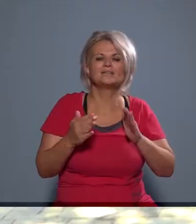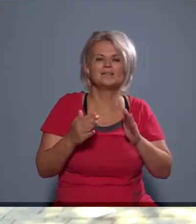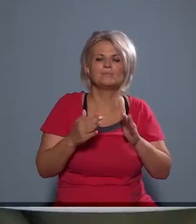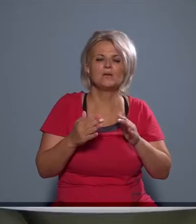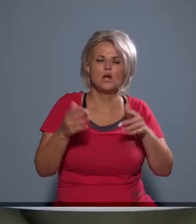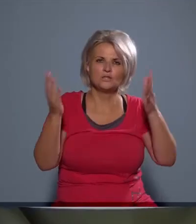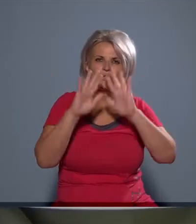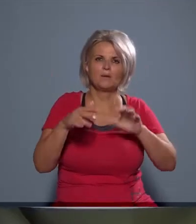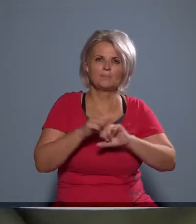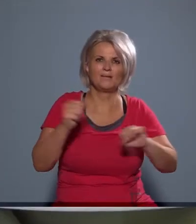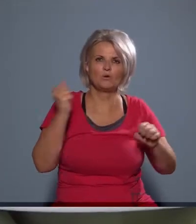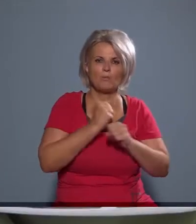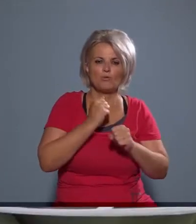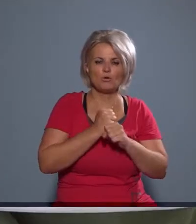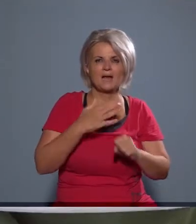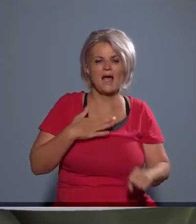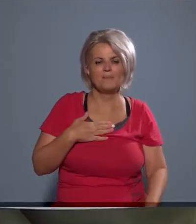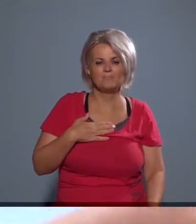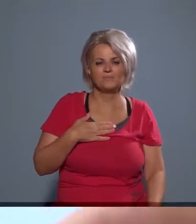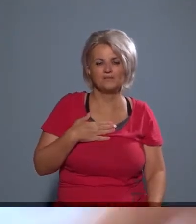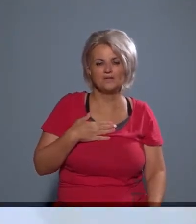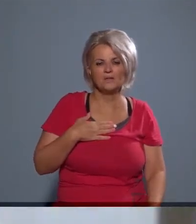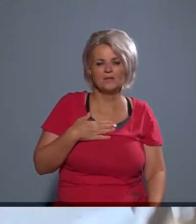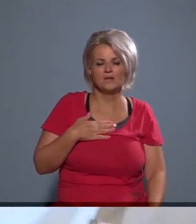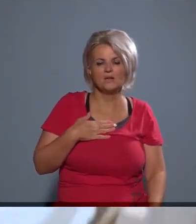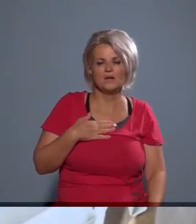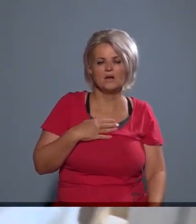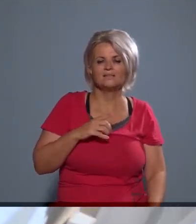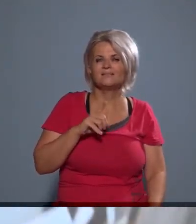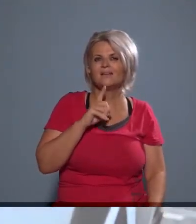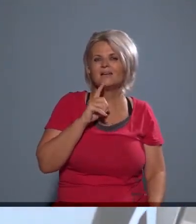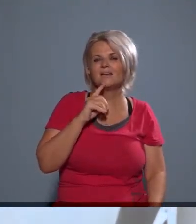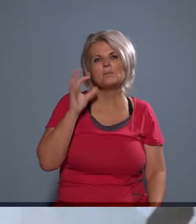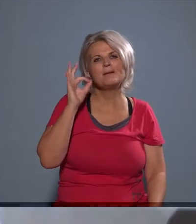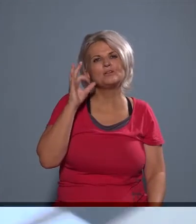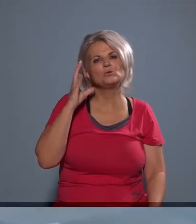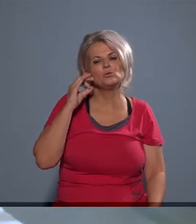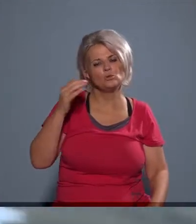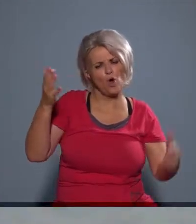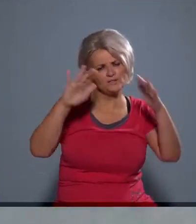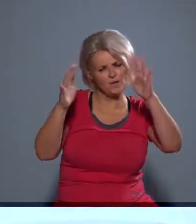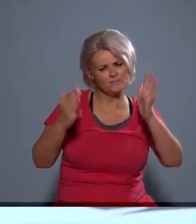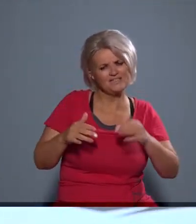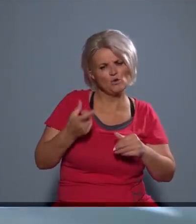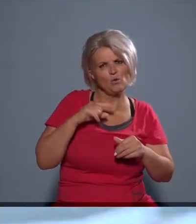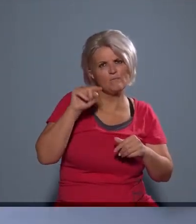A diplomamunkám az egy ilyen téri betű abstrakció volt, és amikor